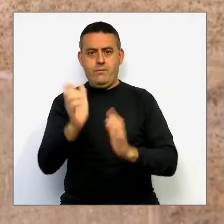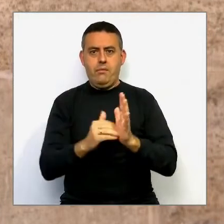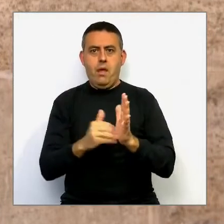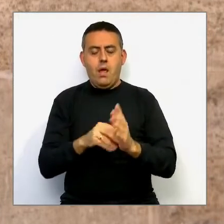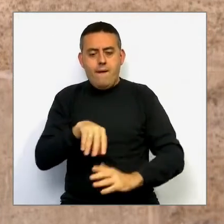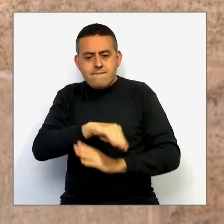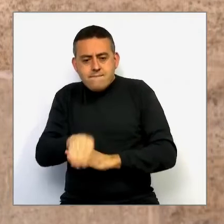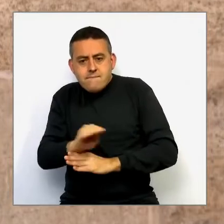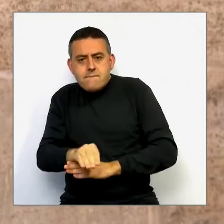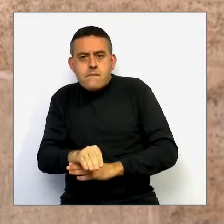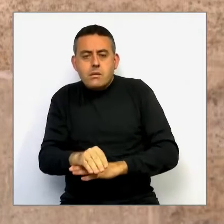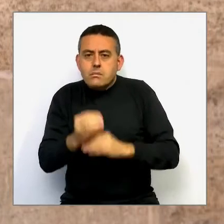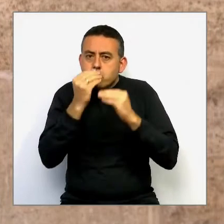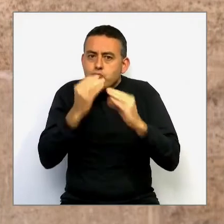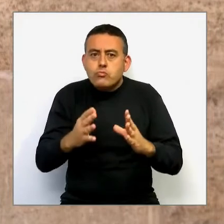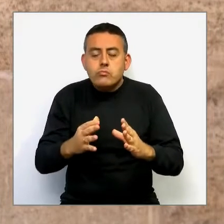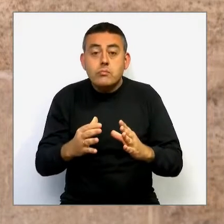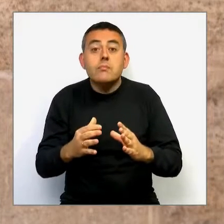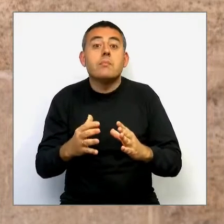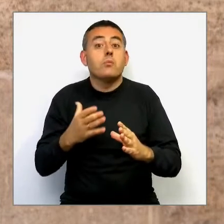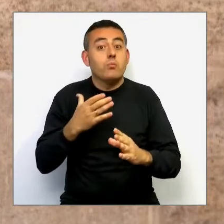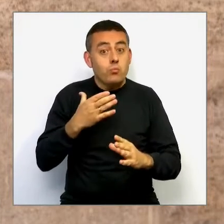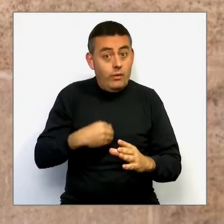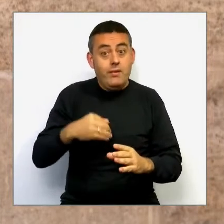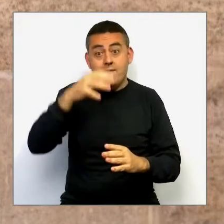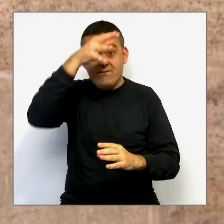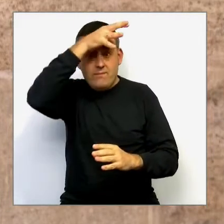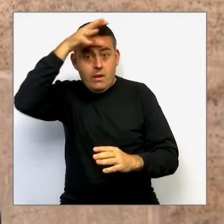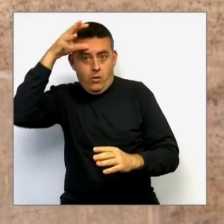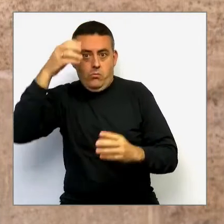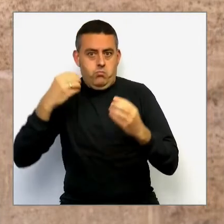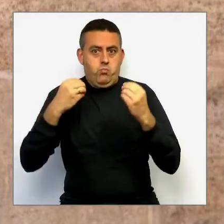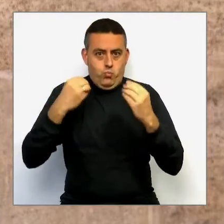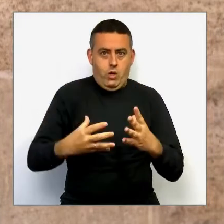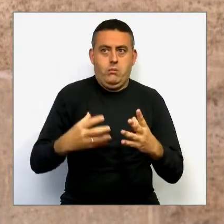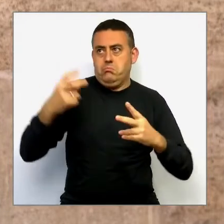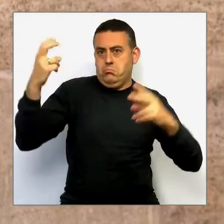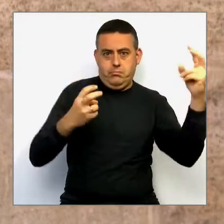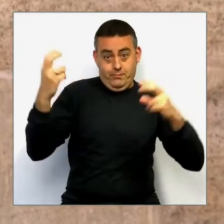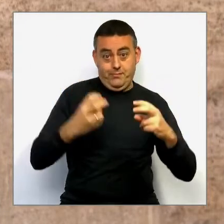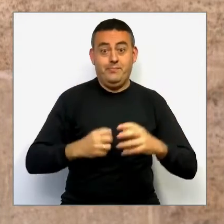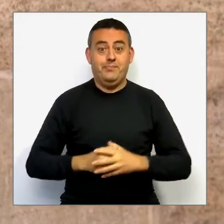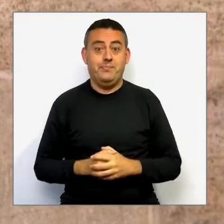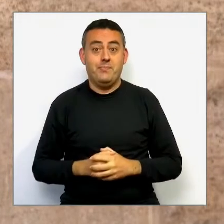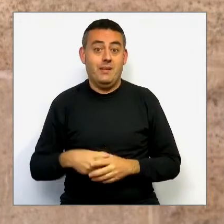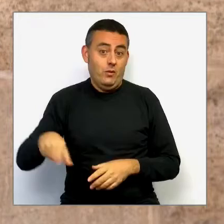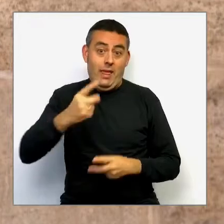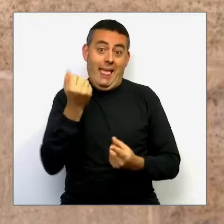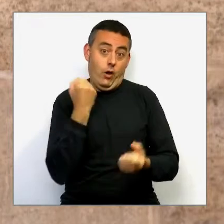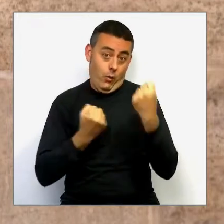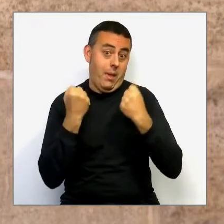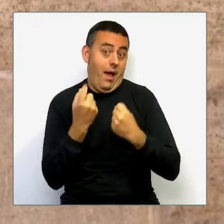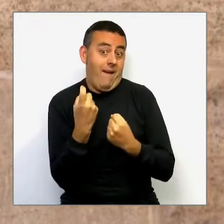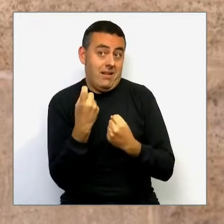un gran actiu també per a que l'estiu sigui el millor possible. Ho necessitem des del punt de vista econòmic i, per supòsit, ho